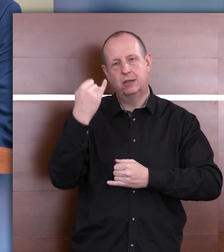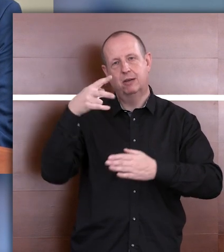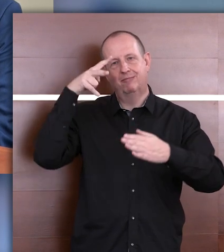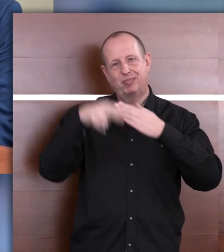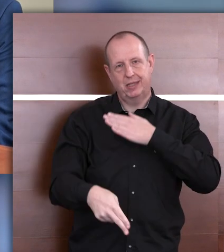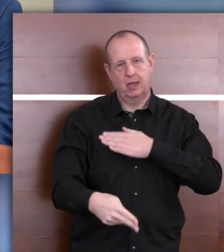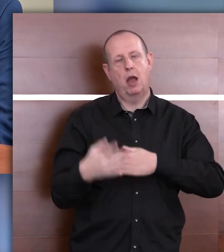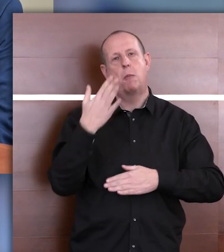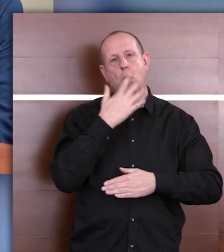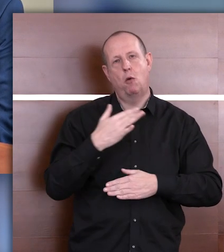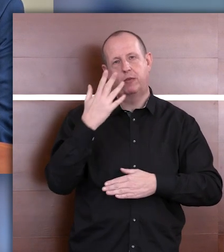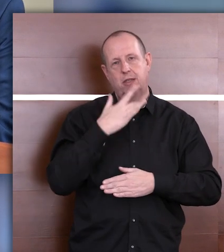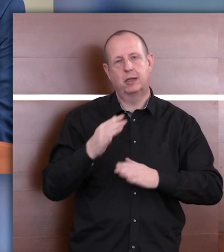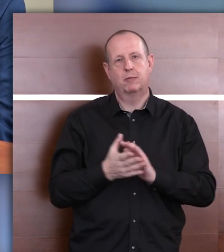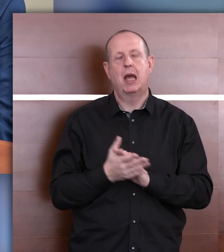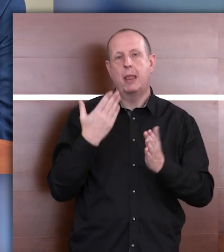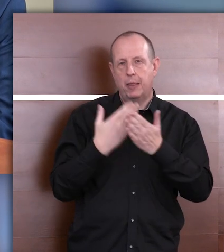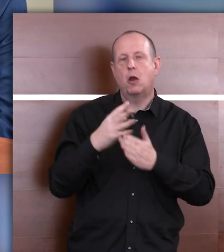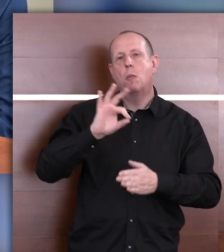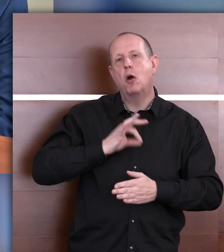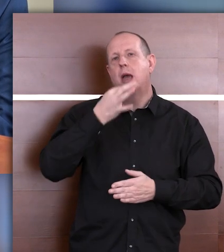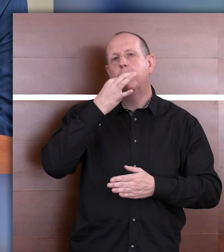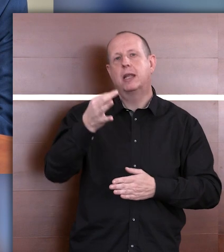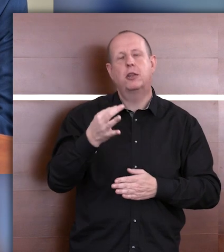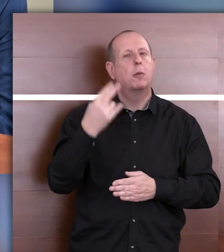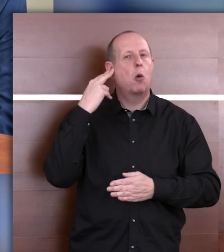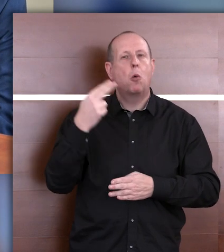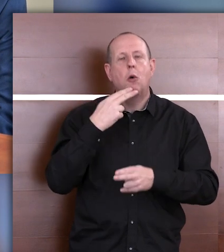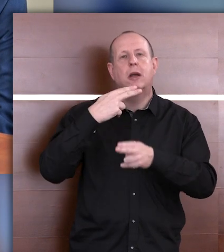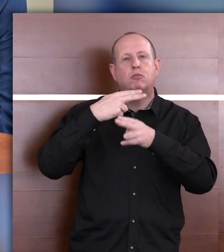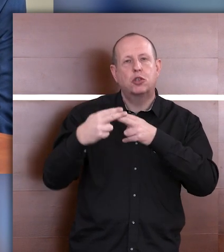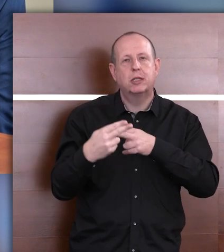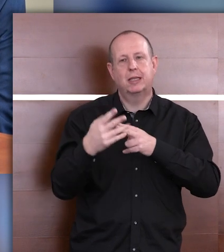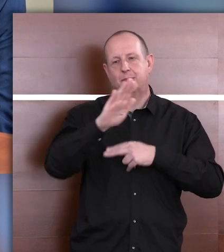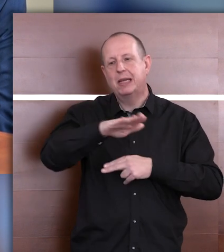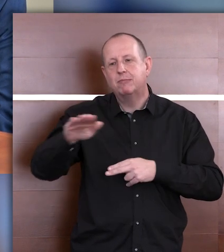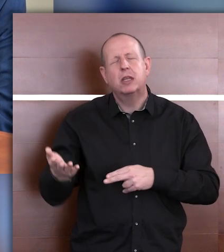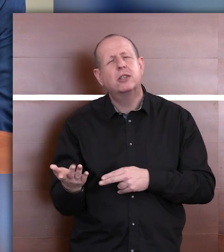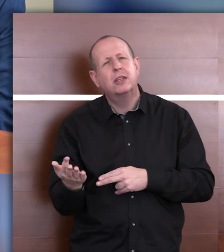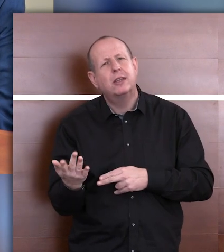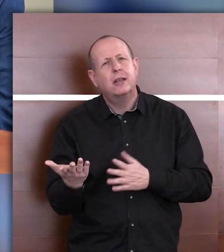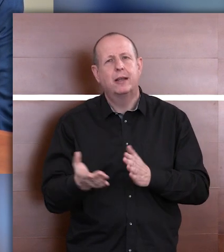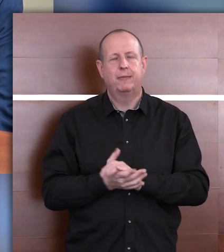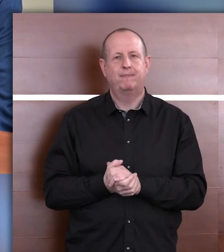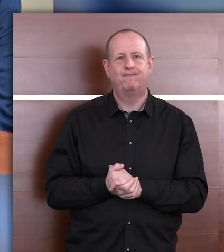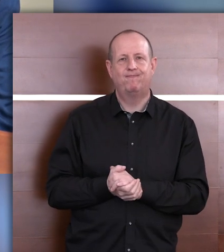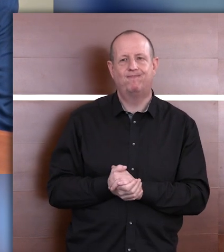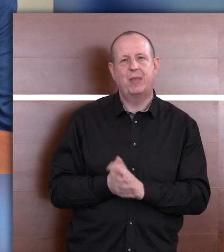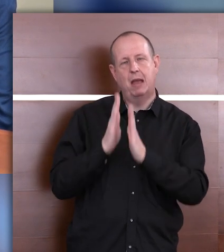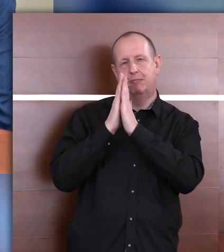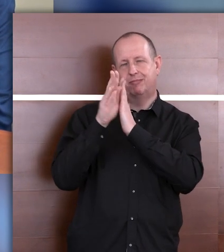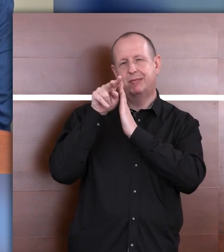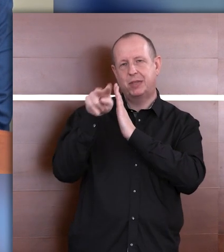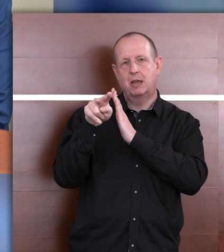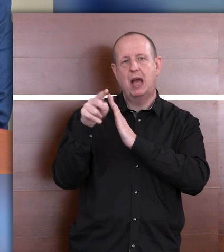I stąd moje to pytanie, ile było tych dzieci takich stricte głuchych, bo patrząc na to, jak ja